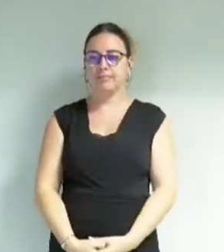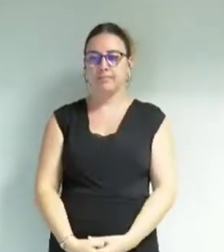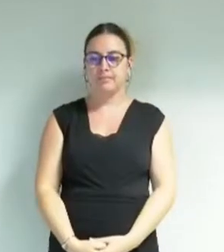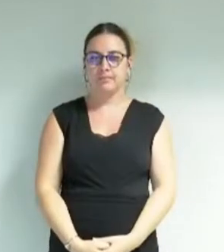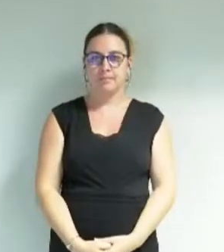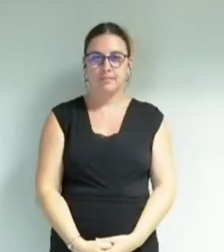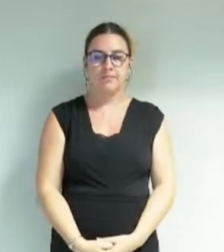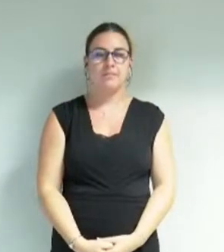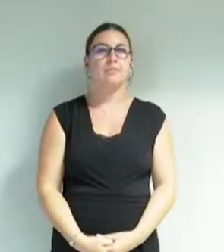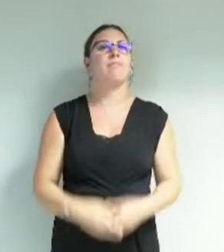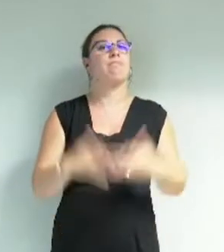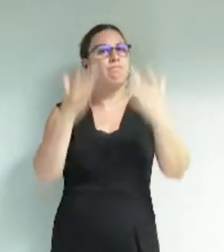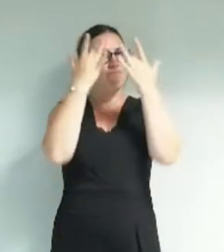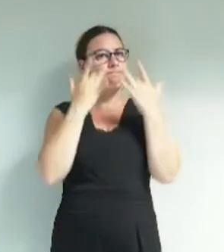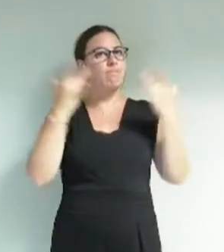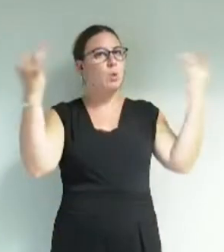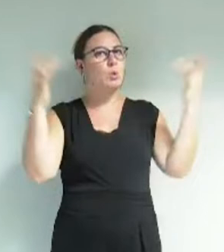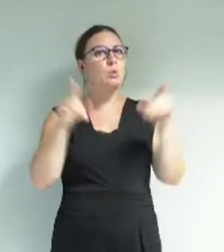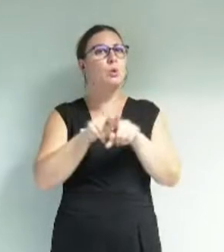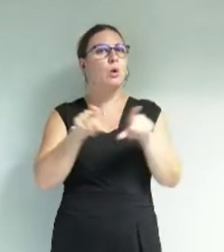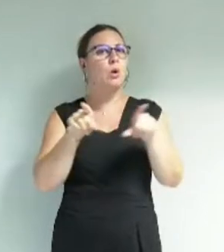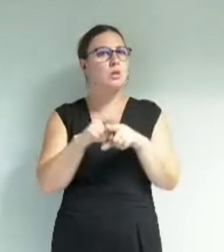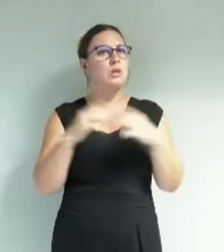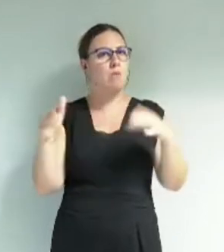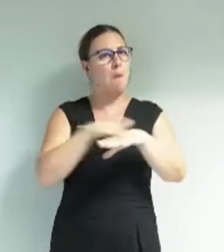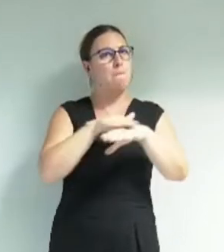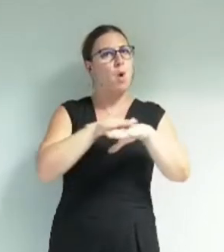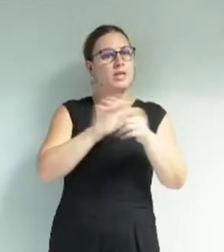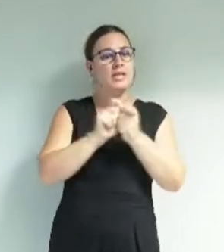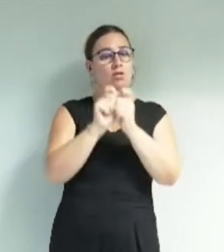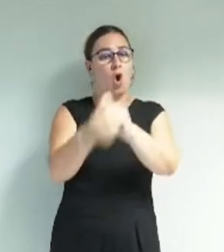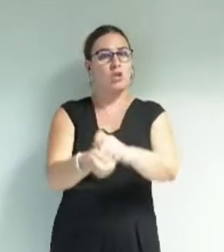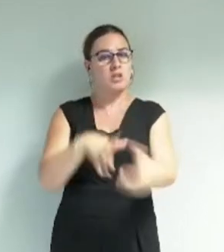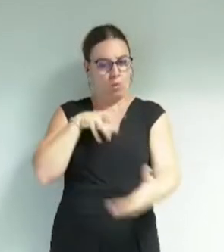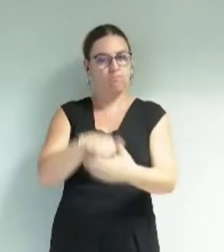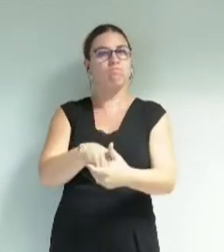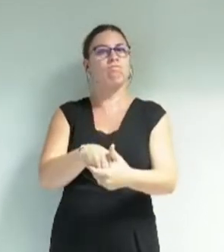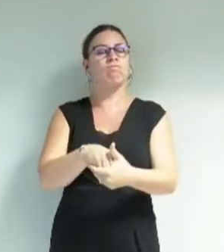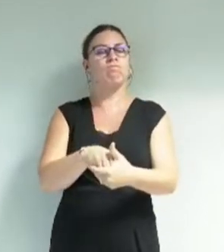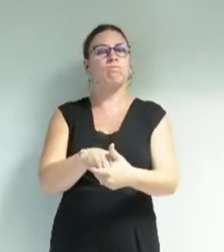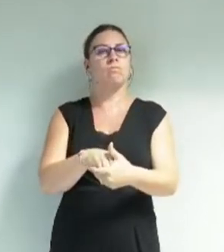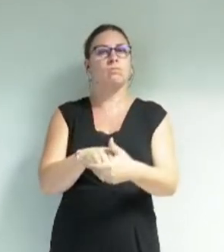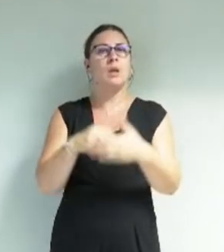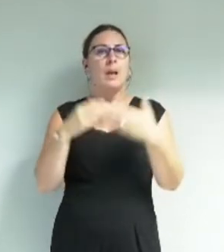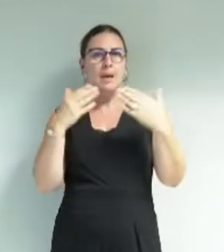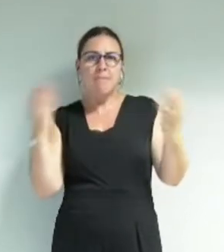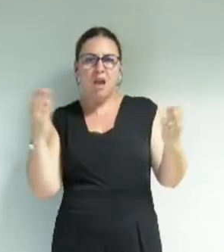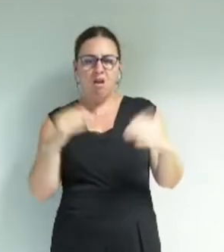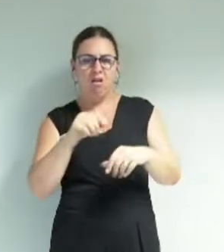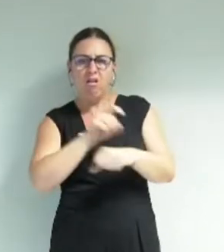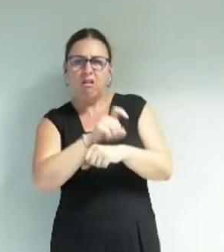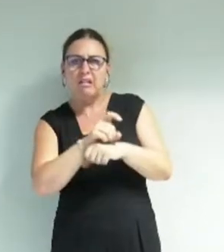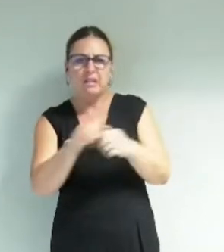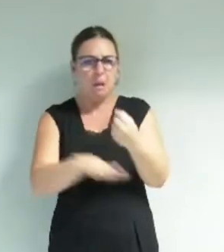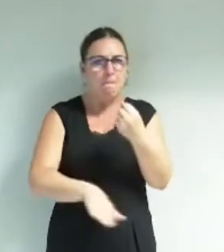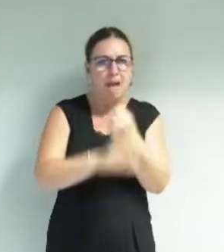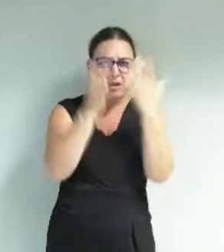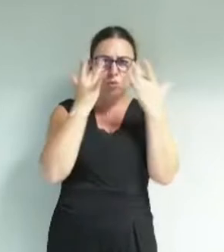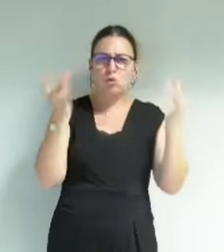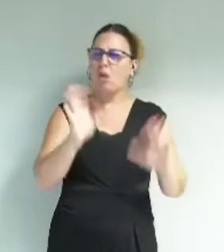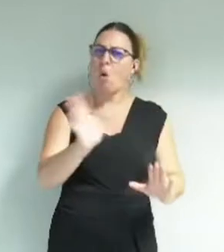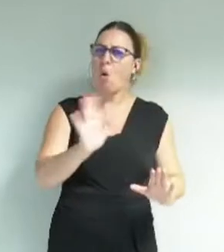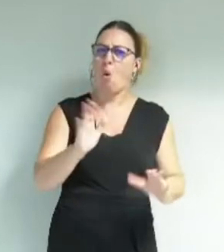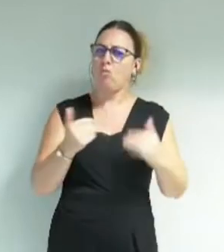En affirmant que la culture s'inscrit aussi dans les politiques de transition, sans remettre en cause les fondements du monde culturel,